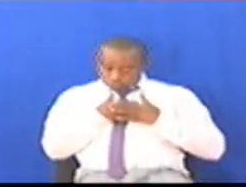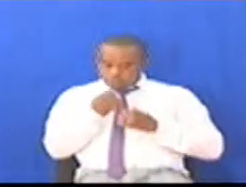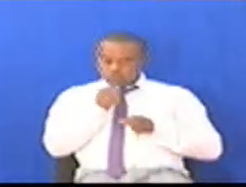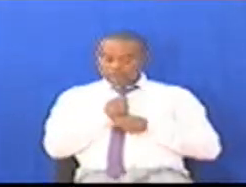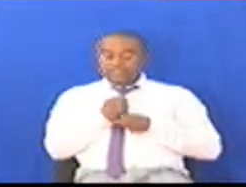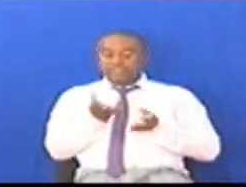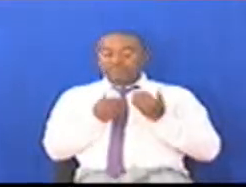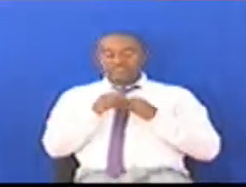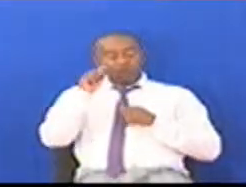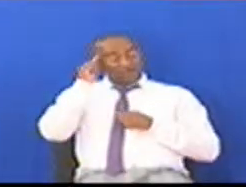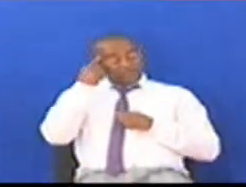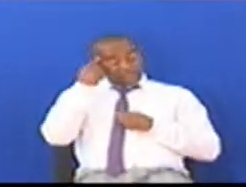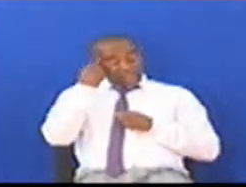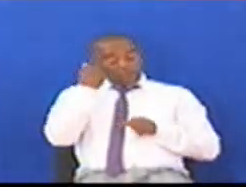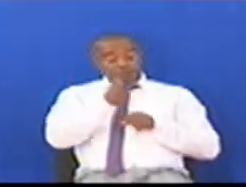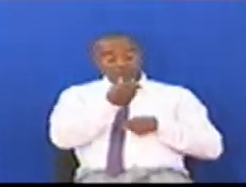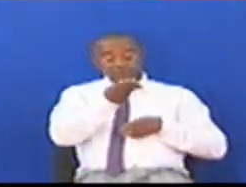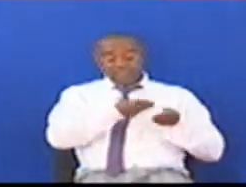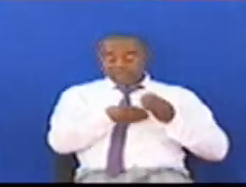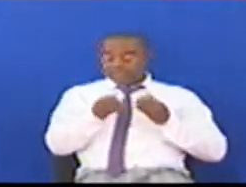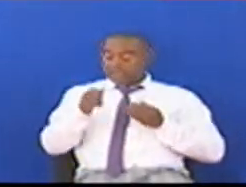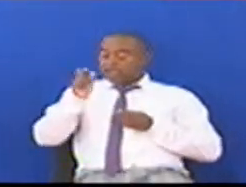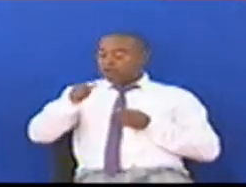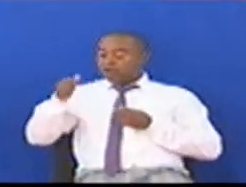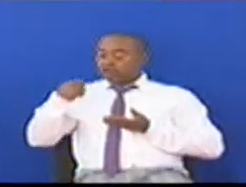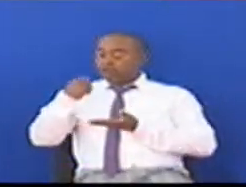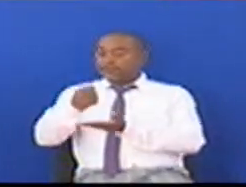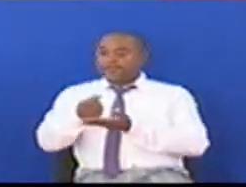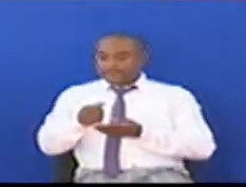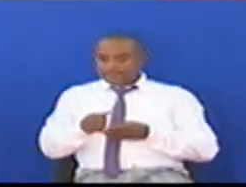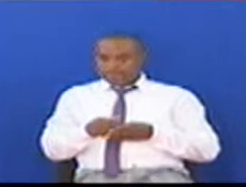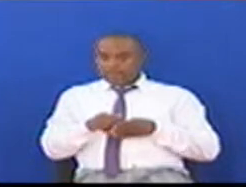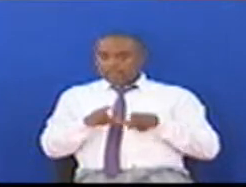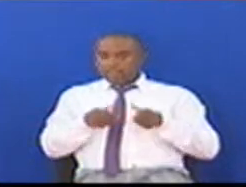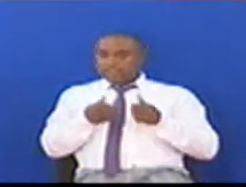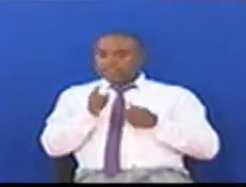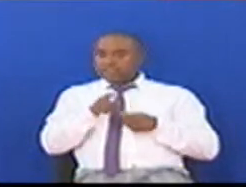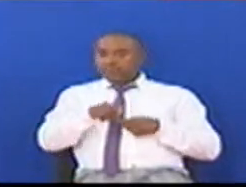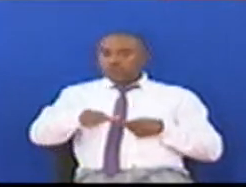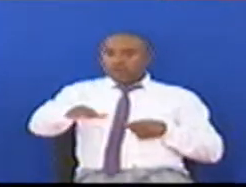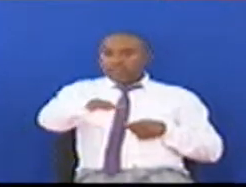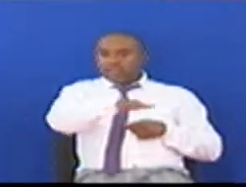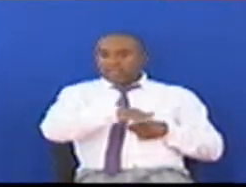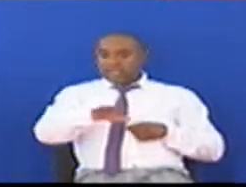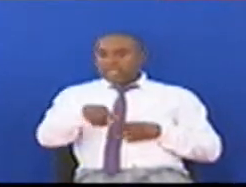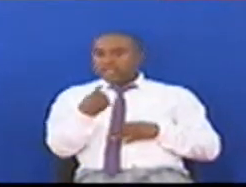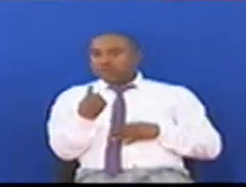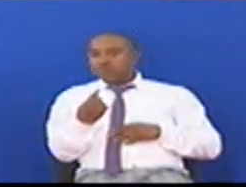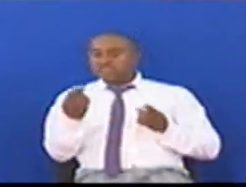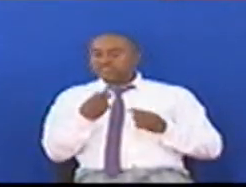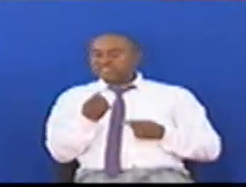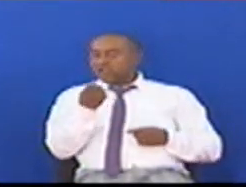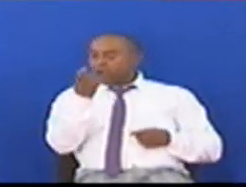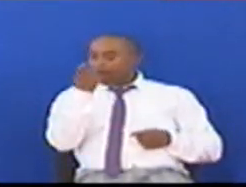Kwa nyabiashara Na Waikezaji Kijumla Lakini Kuna Ine Yomoja Ambalo Imekua Kama Pua Yangombe Kutiririka